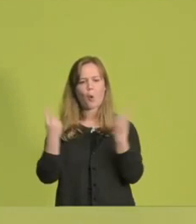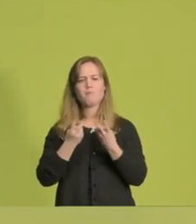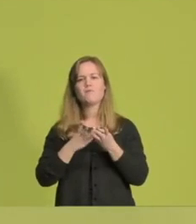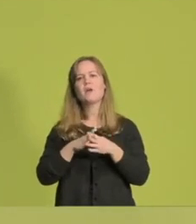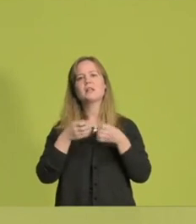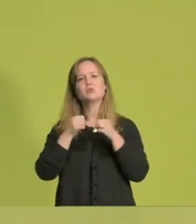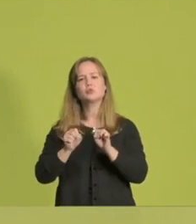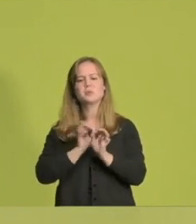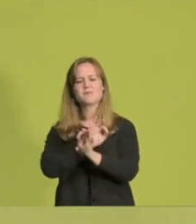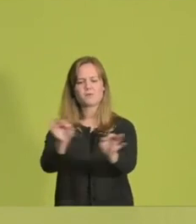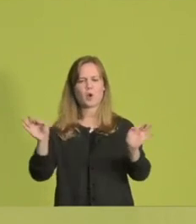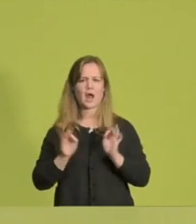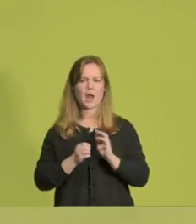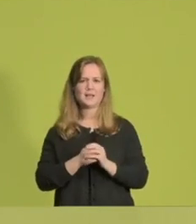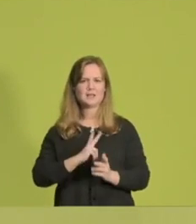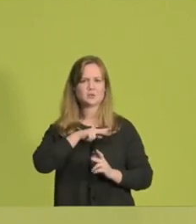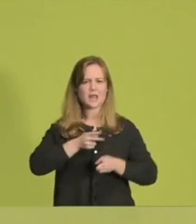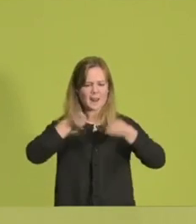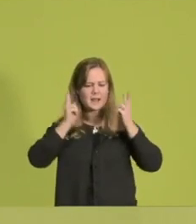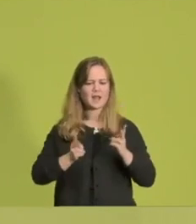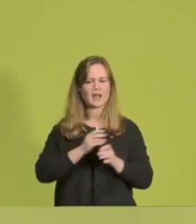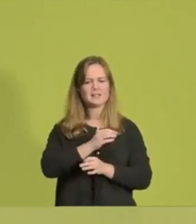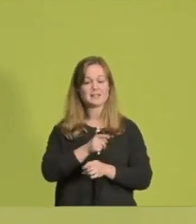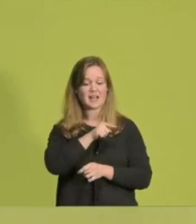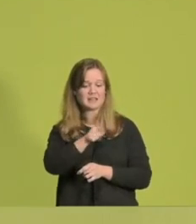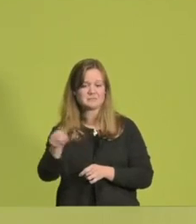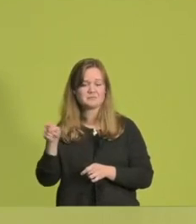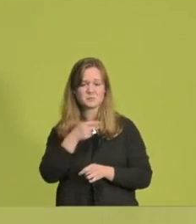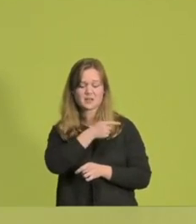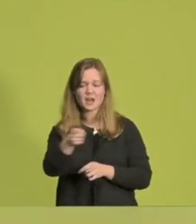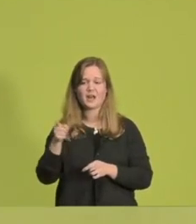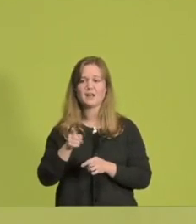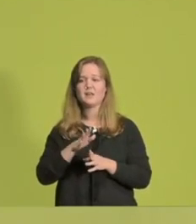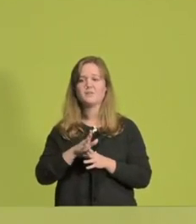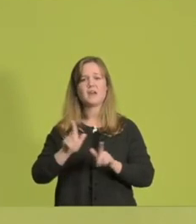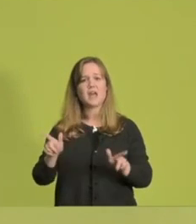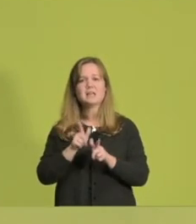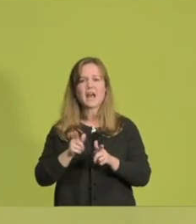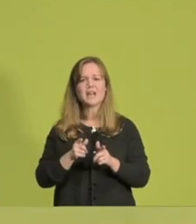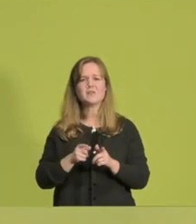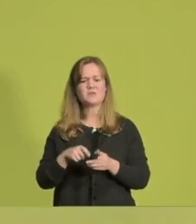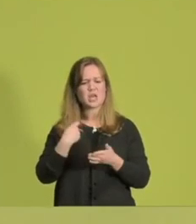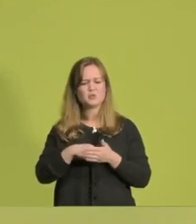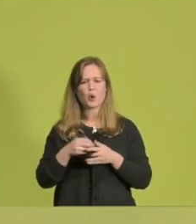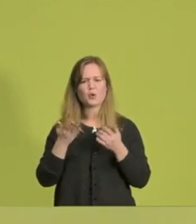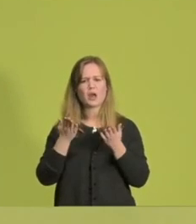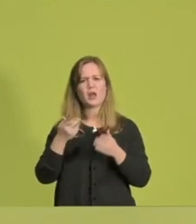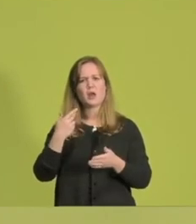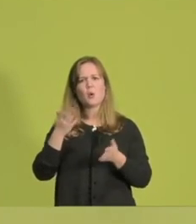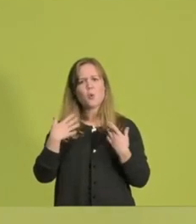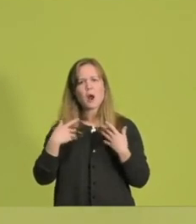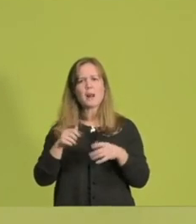Denn es ist eine Frage der sozialen Gerechtigkeit, dass eben gerade diejenigen, die sich eben keine teuren Urlaube leisten können, dass sie eben,